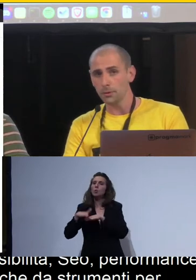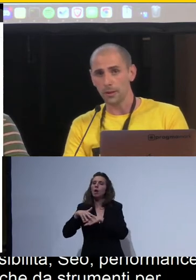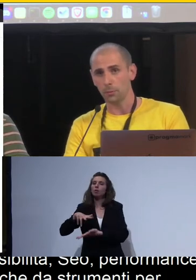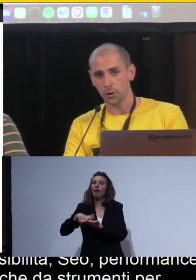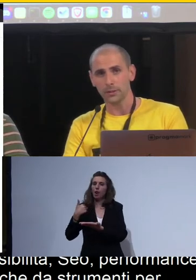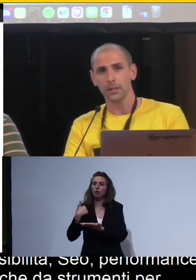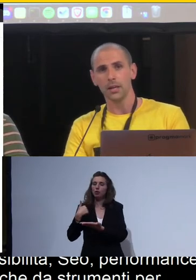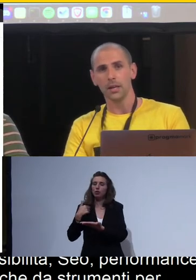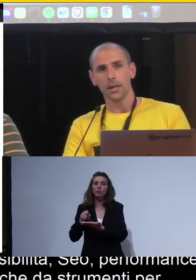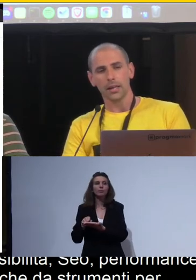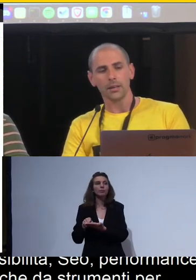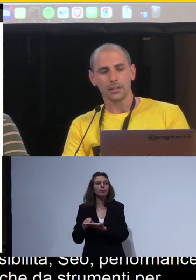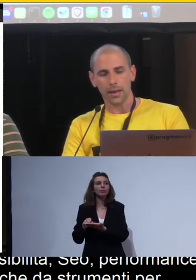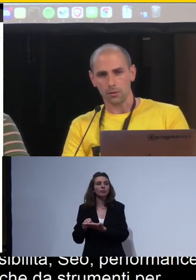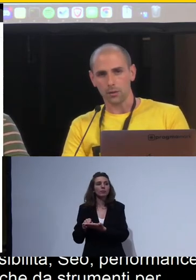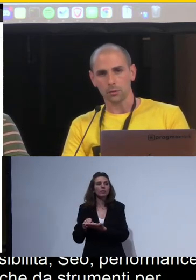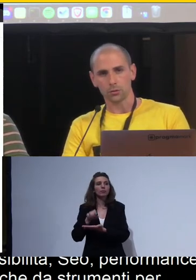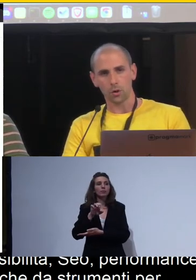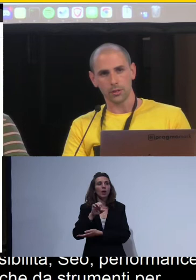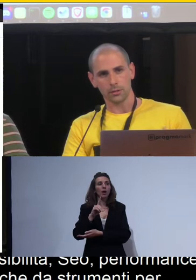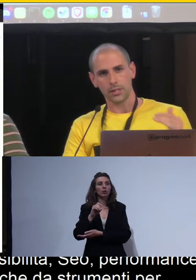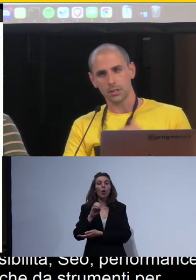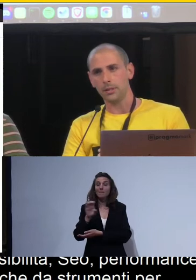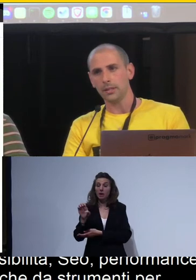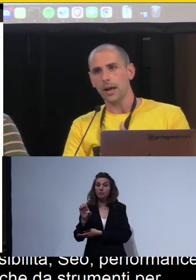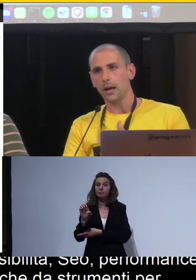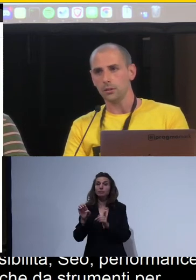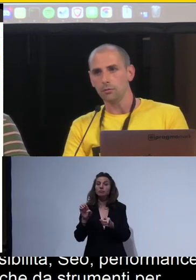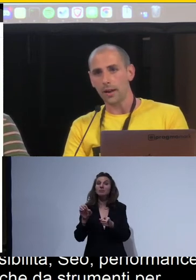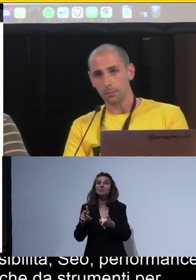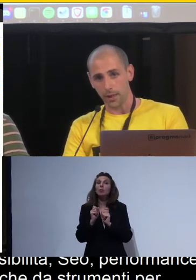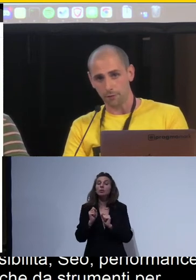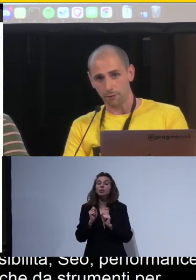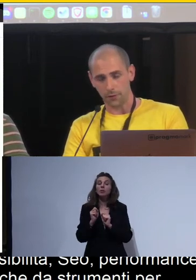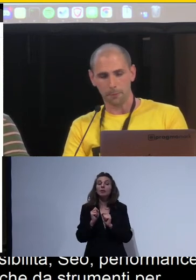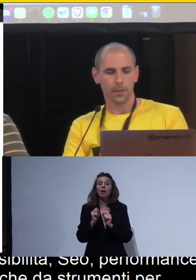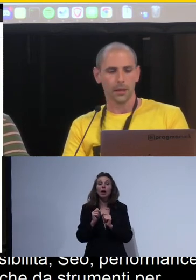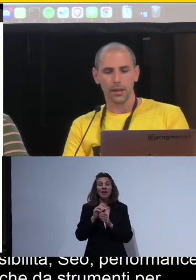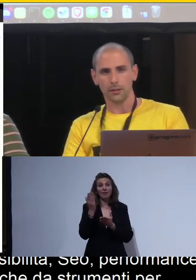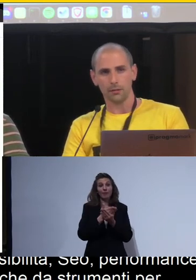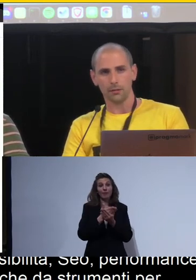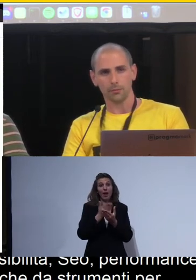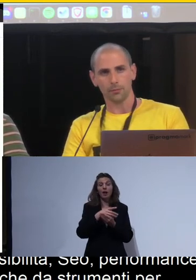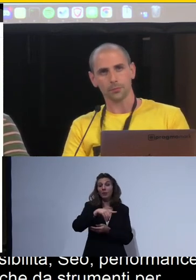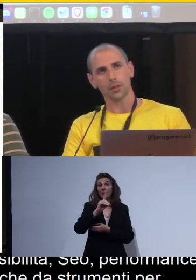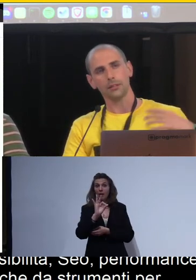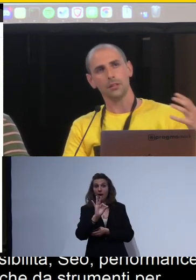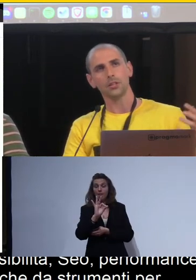Adobe, Adobe Acrobat che ha in sé il controllo di accessibilità di un file .pdf e ti